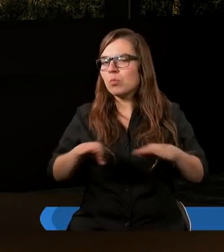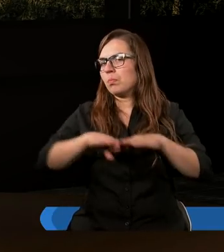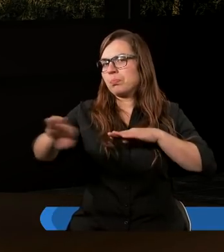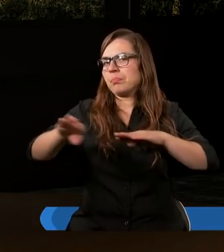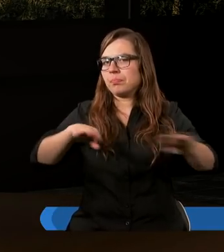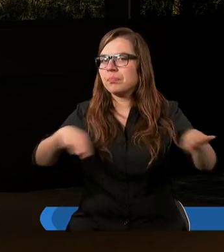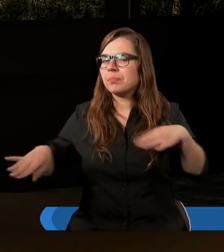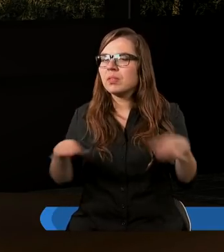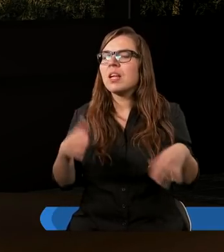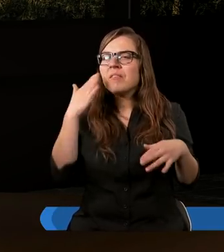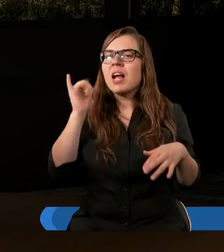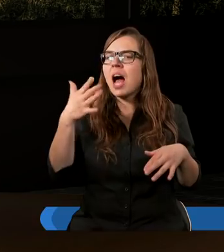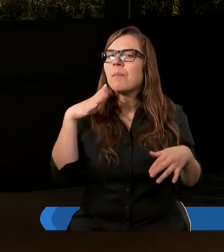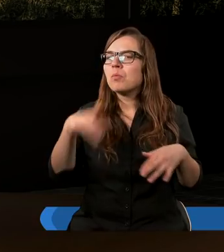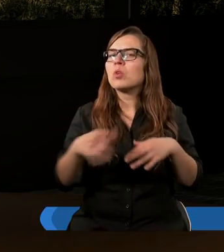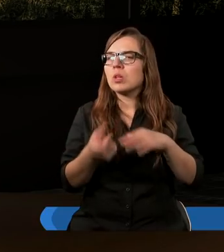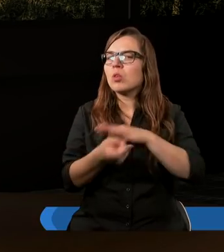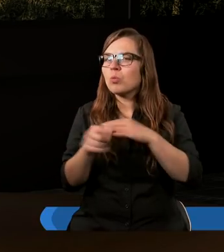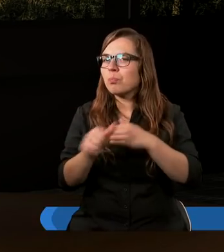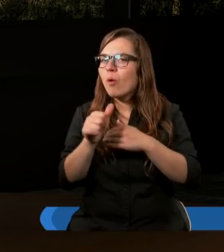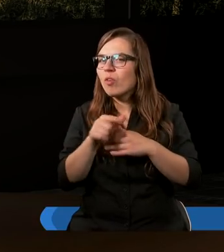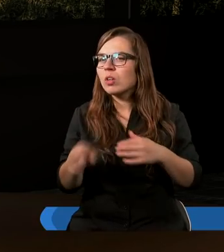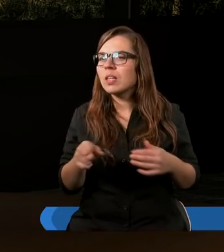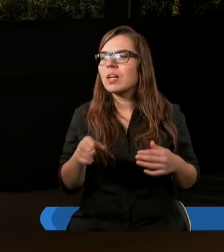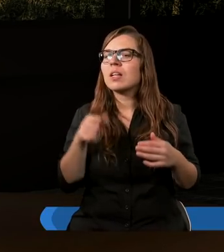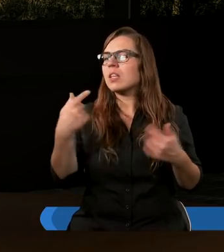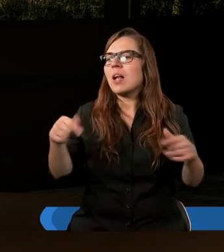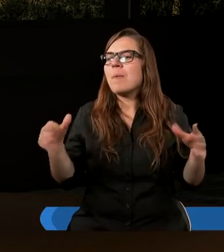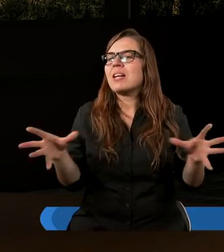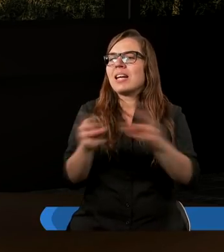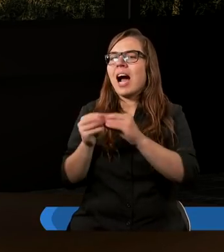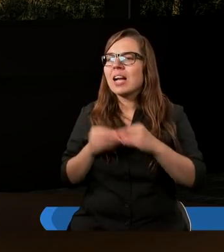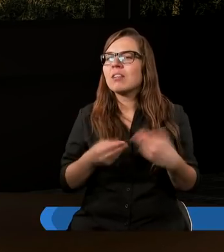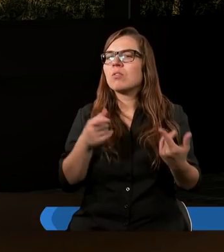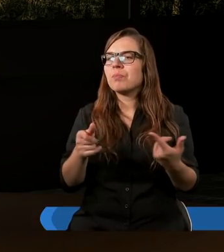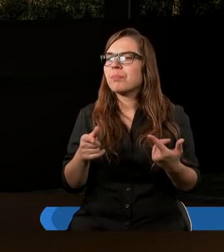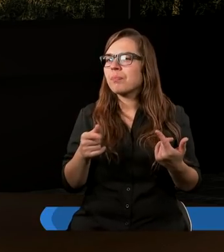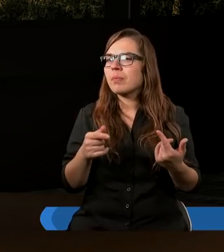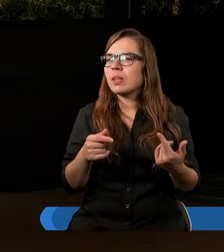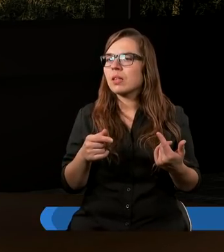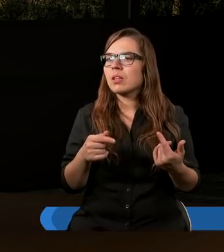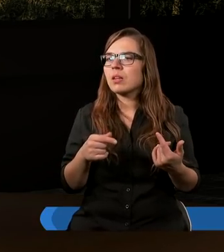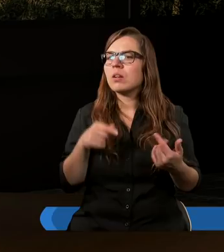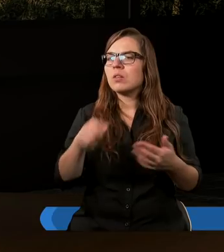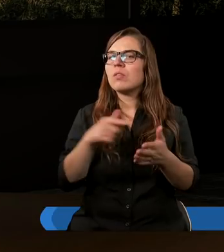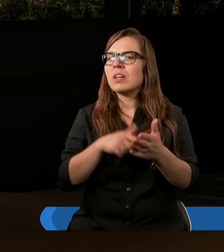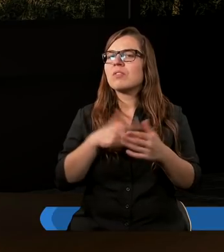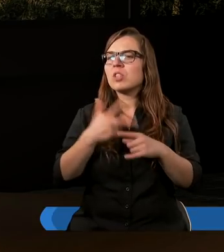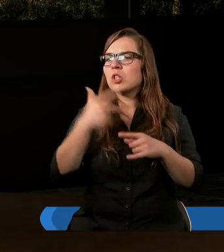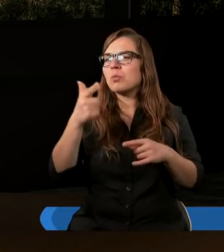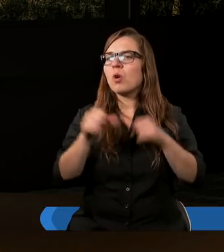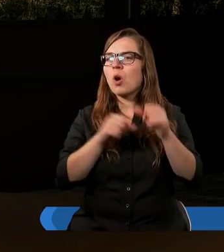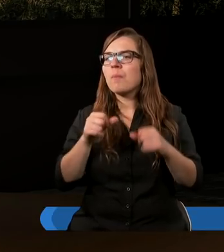Wiemy jakie były konsekwencje tego, że więcej te plemiona nie były razem. Czyli w 1722 roku